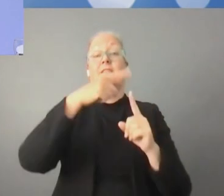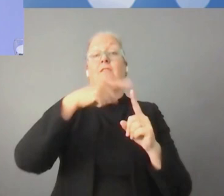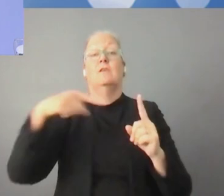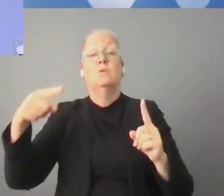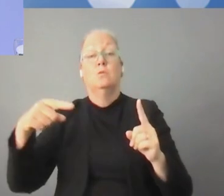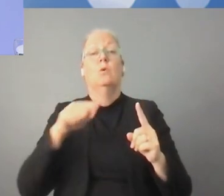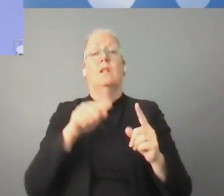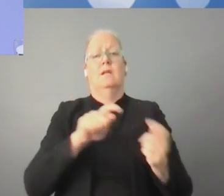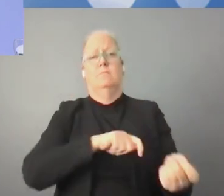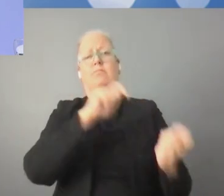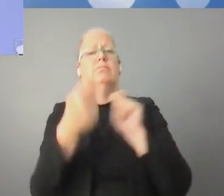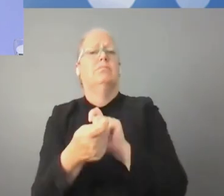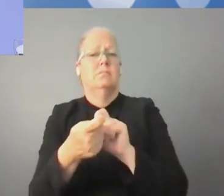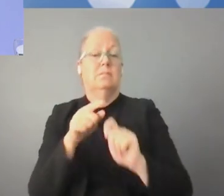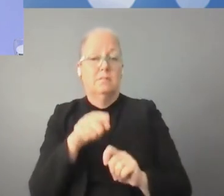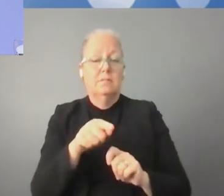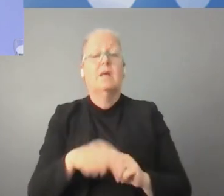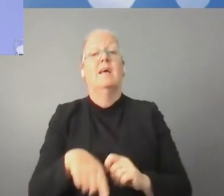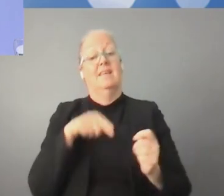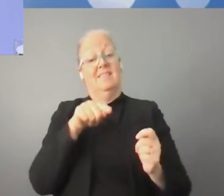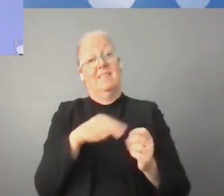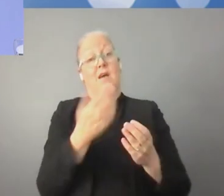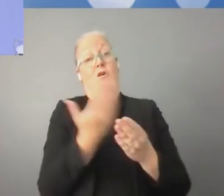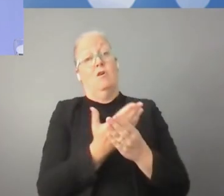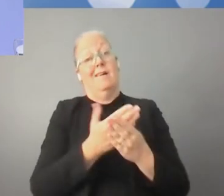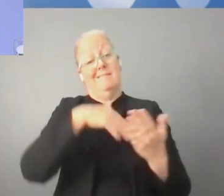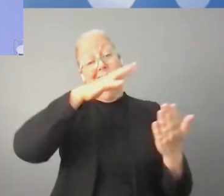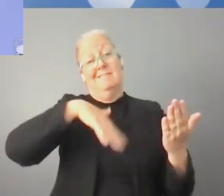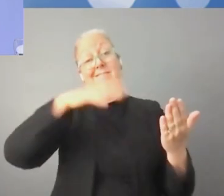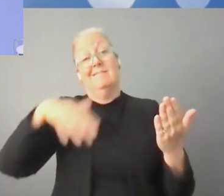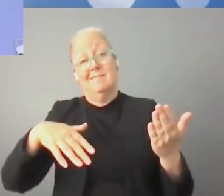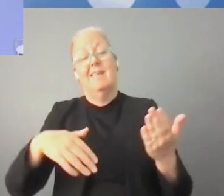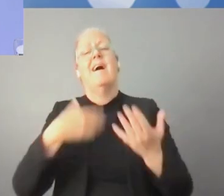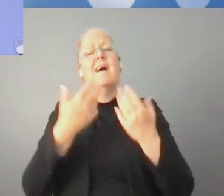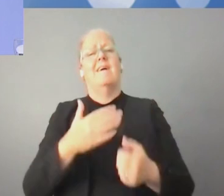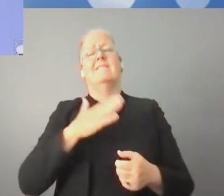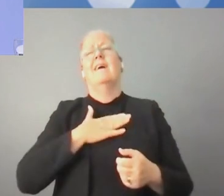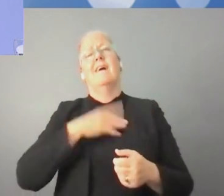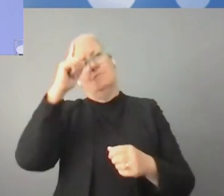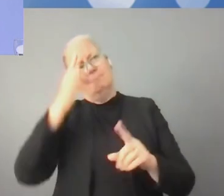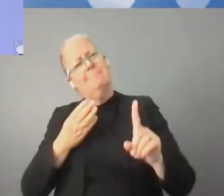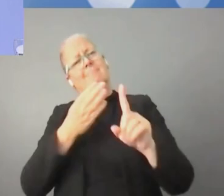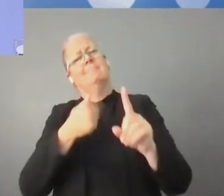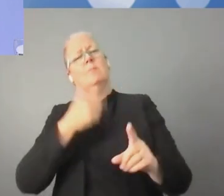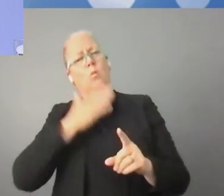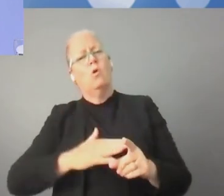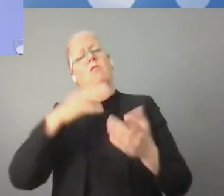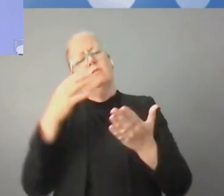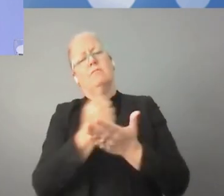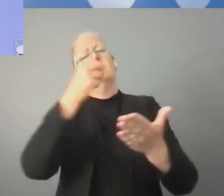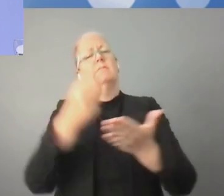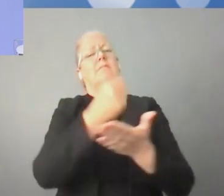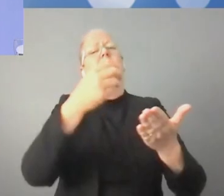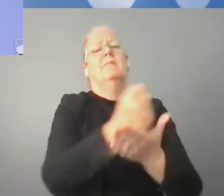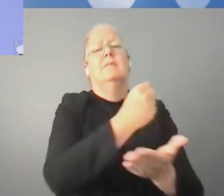تتعلق بأهم هذه القضايا التي تتعلق بالأسئلة